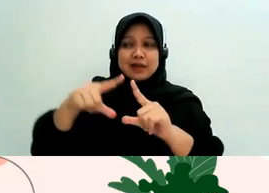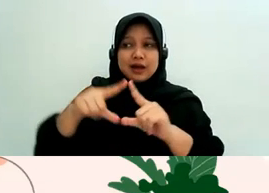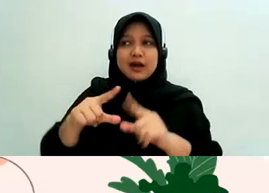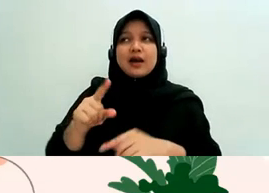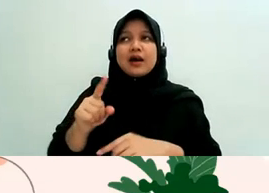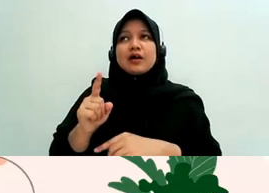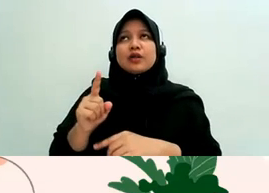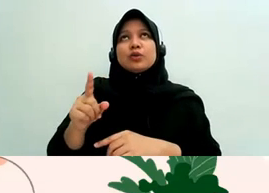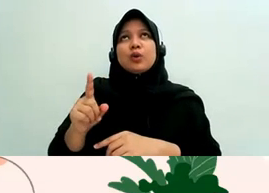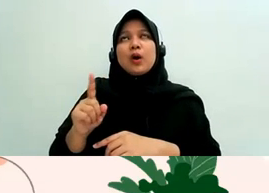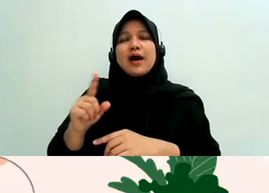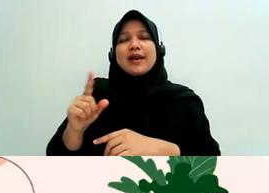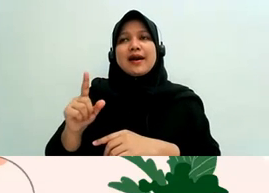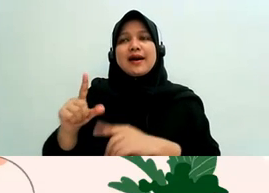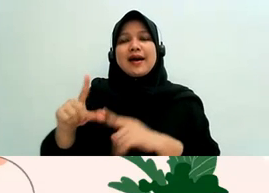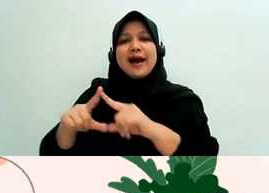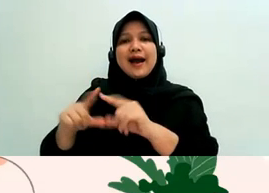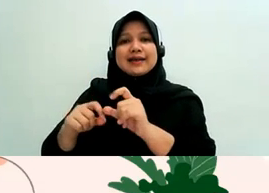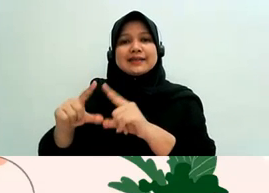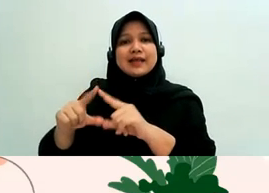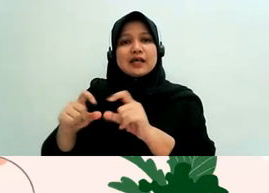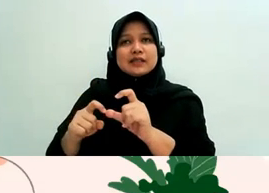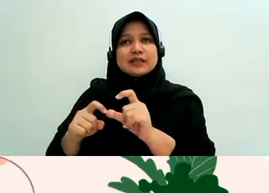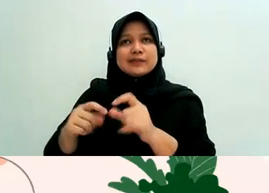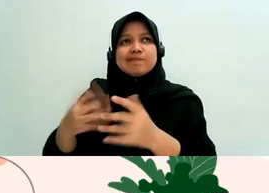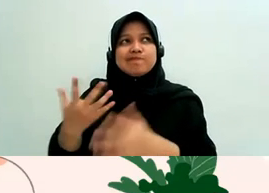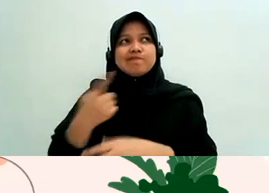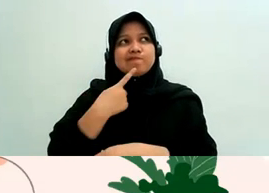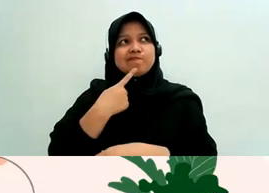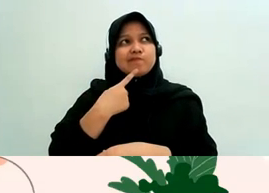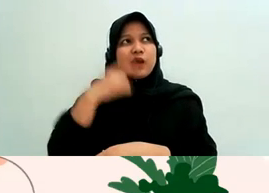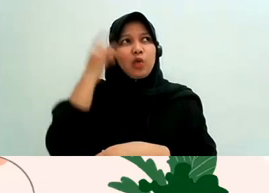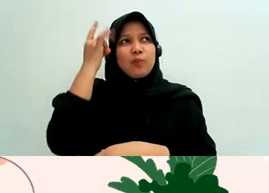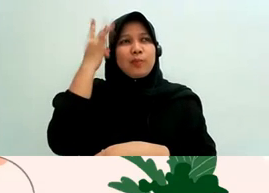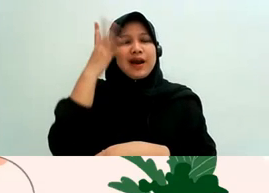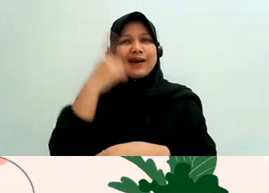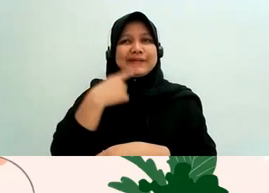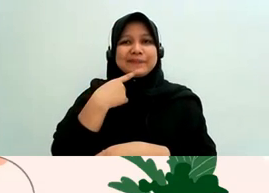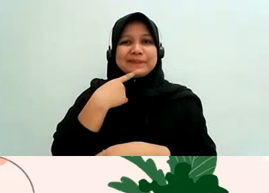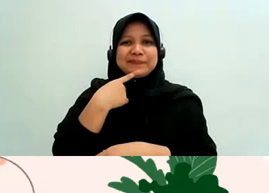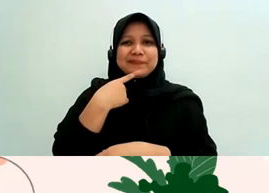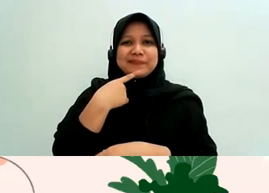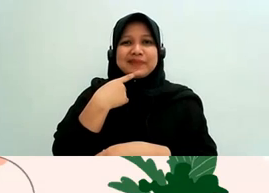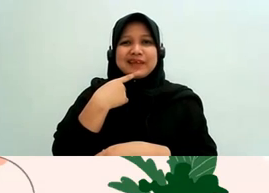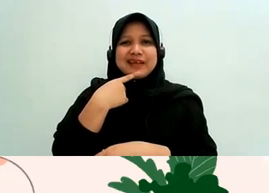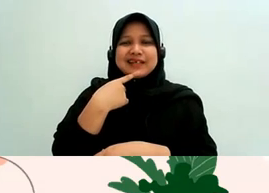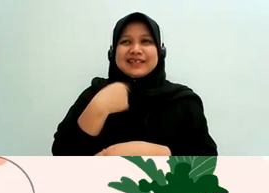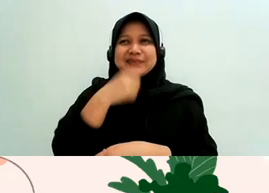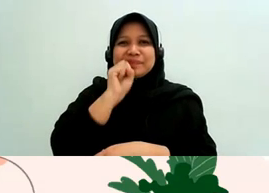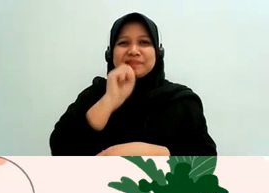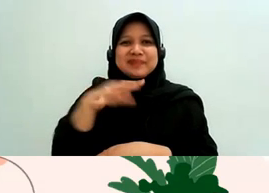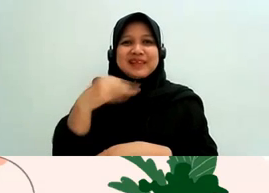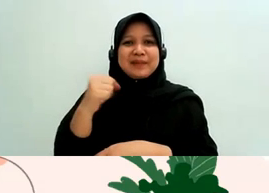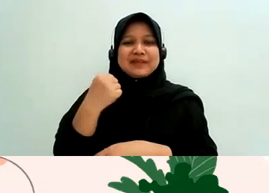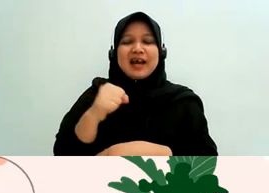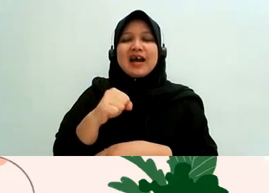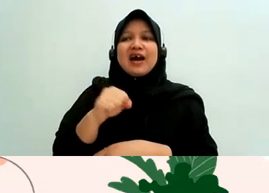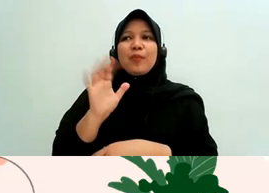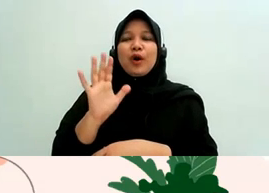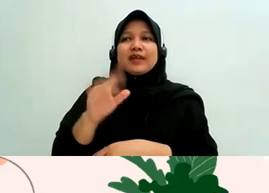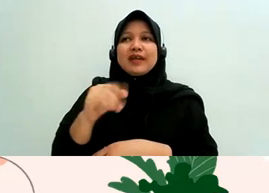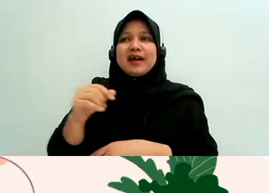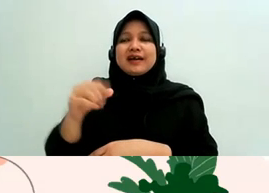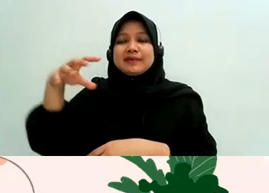ada asas kenapa saya jadi lupa ya jadi kayak nggak bisa jemputin pokoknya kedua belah pihak harus